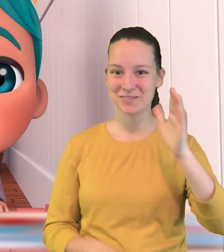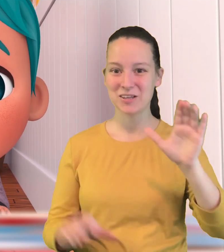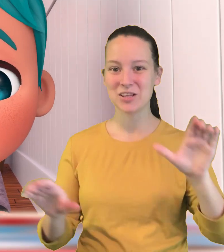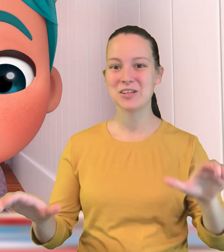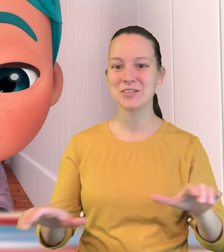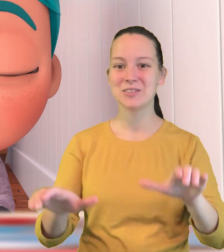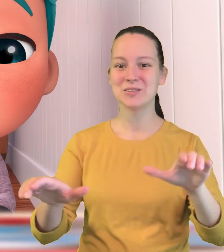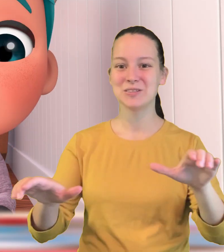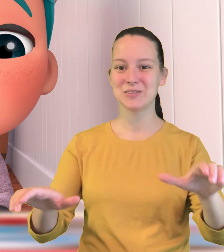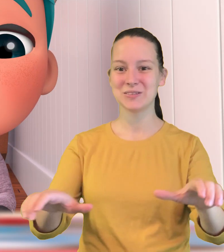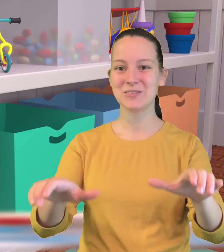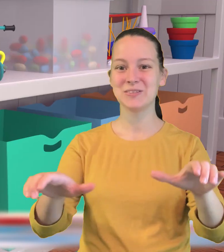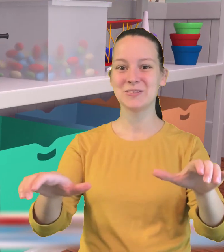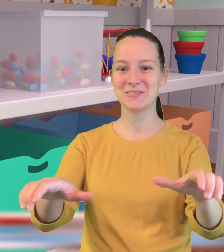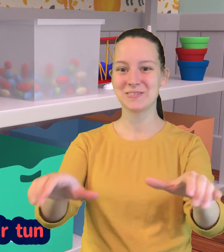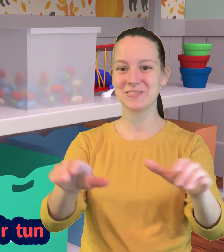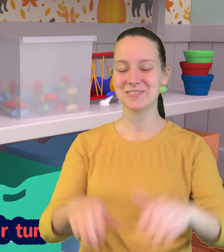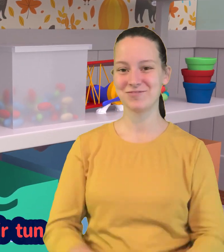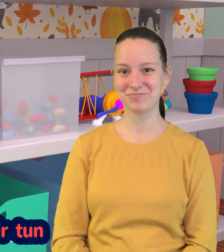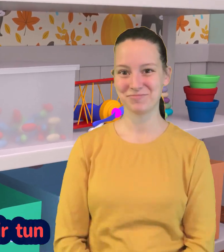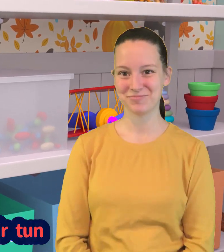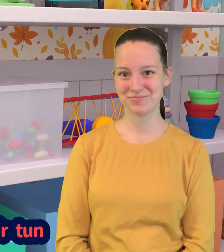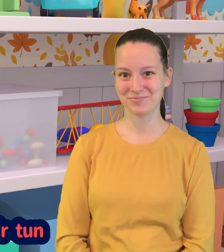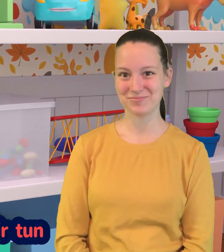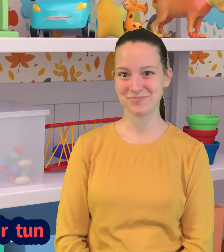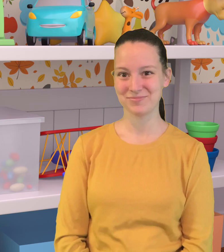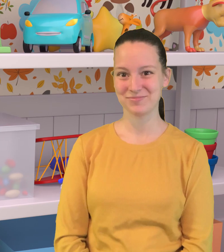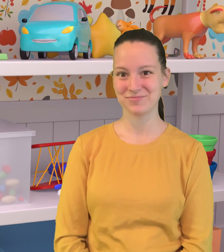das världen wir tun